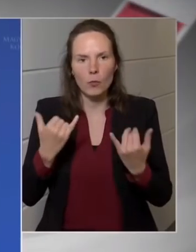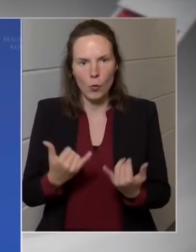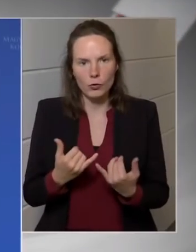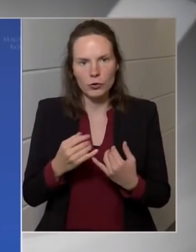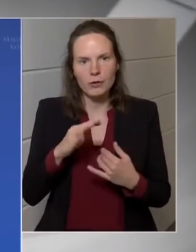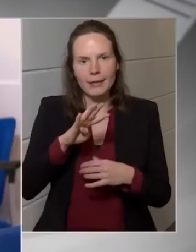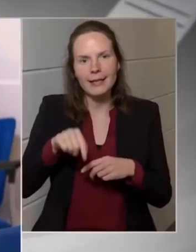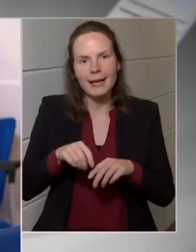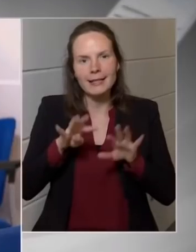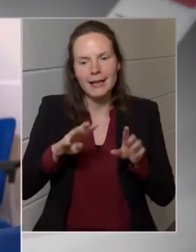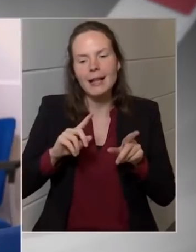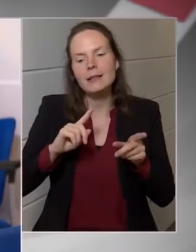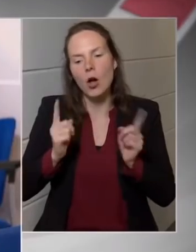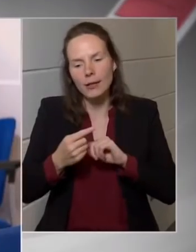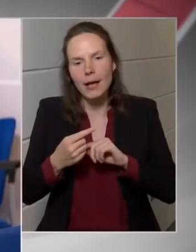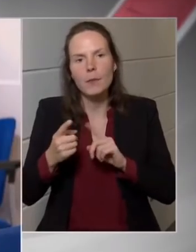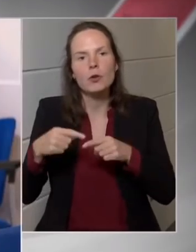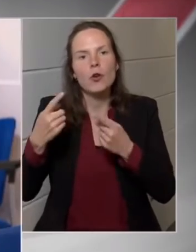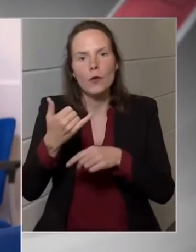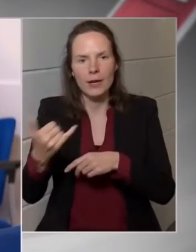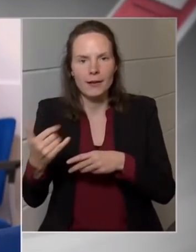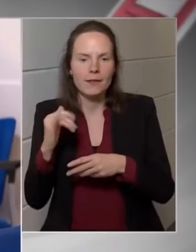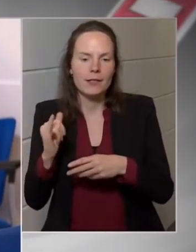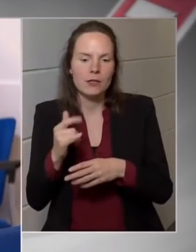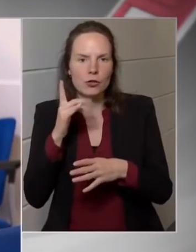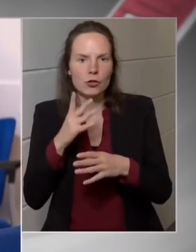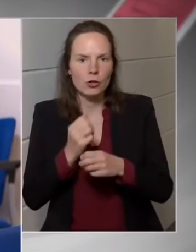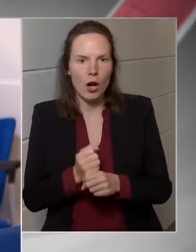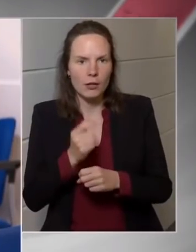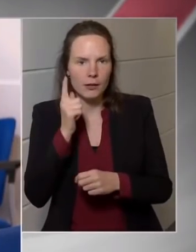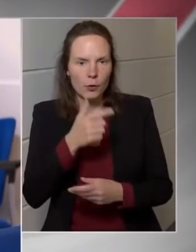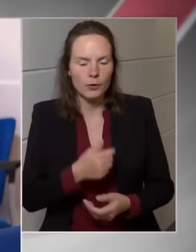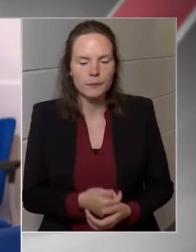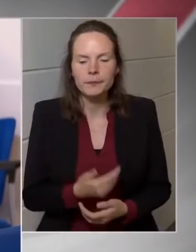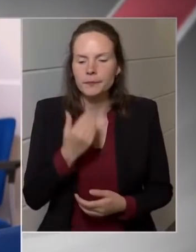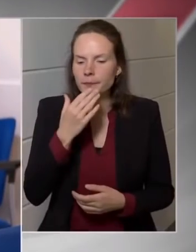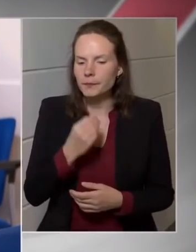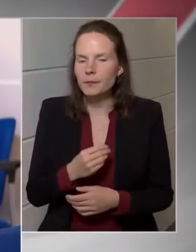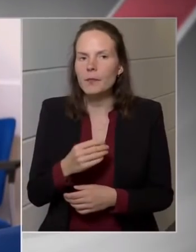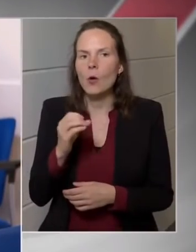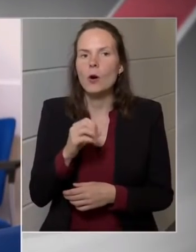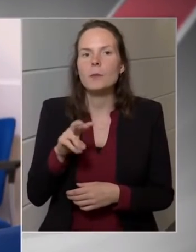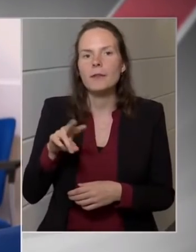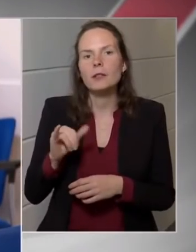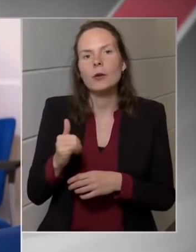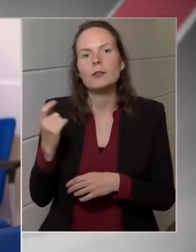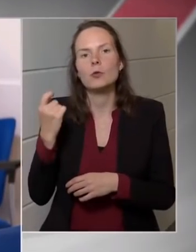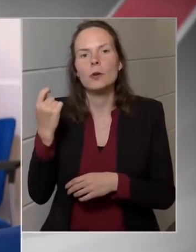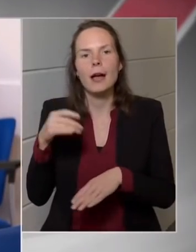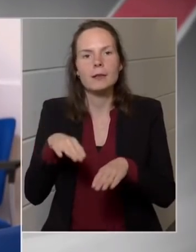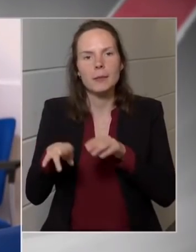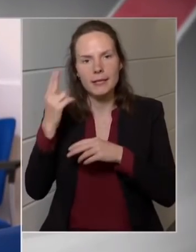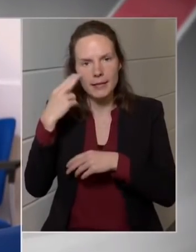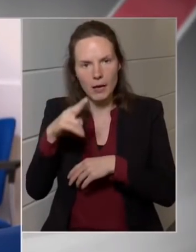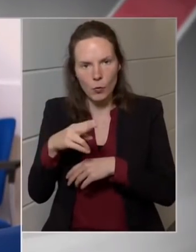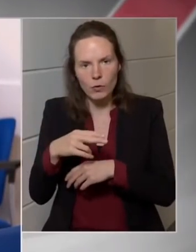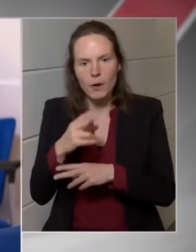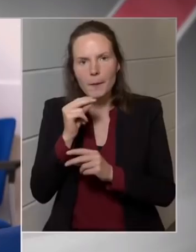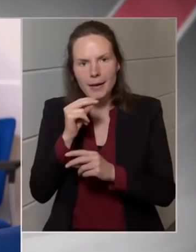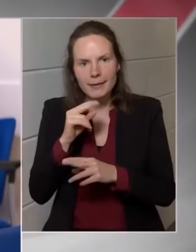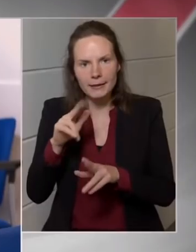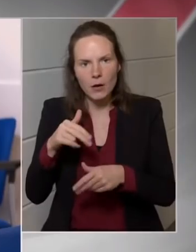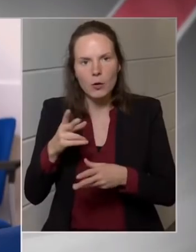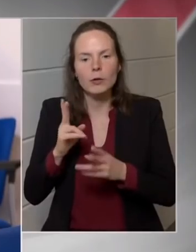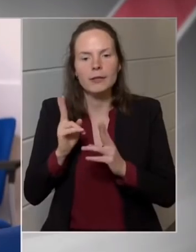tartani. Köszönöm szépen! Orbán Viktor és Gulyás miniszter úr beszélt arról, hogy ugye meg kell erősíteni a